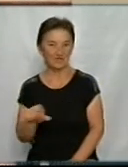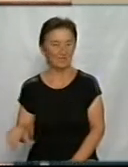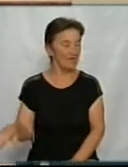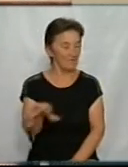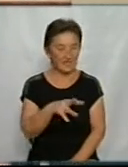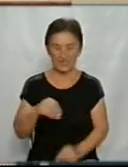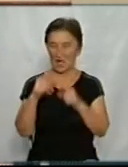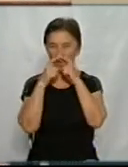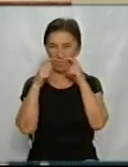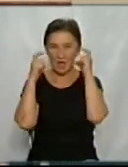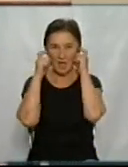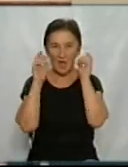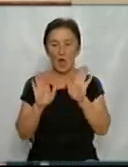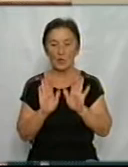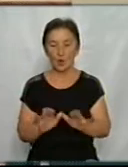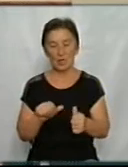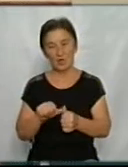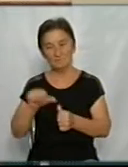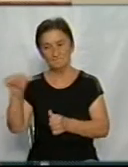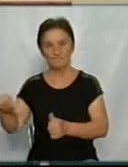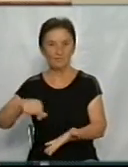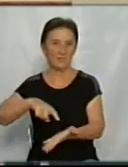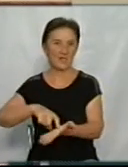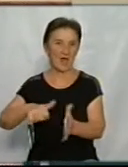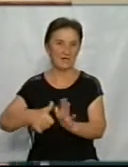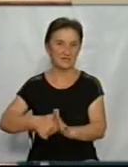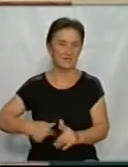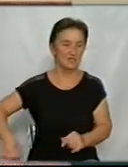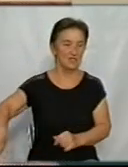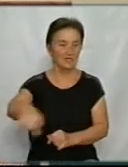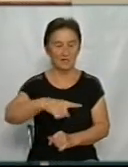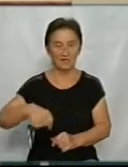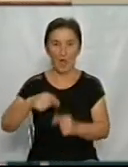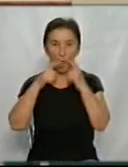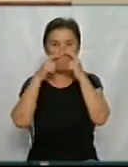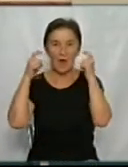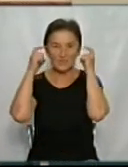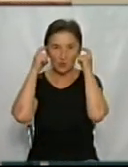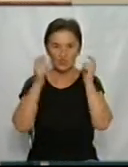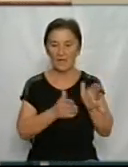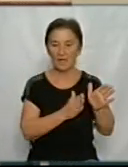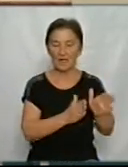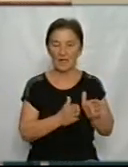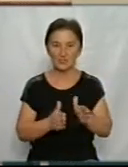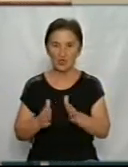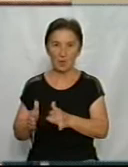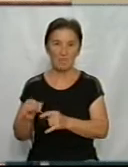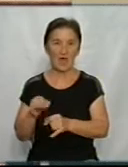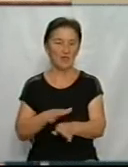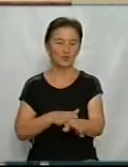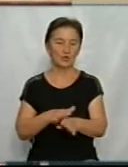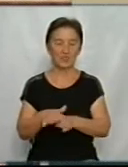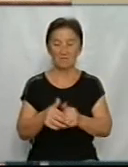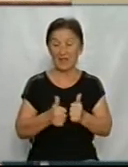Окрім самих занять навчальних і класних кімнат. Тобто масочний режим і дотримання дистанції